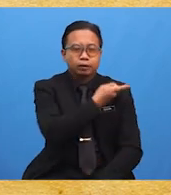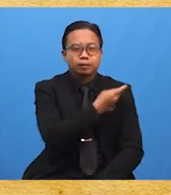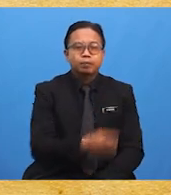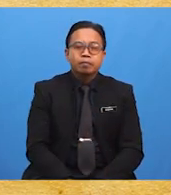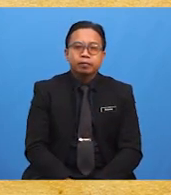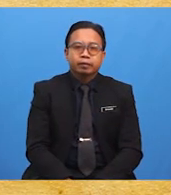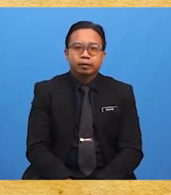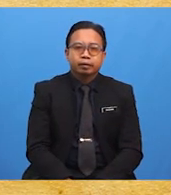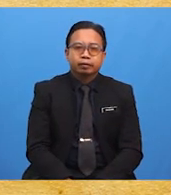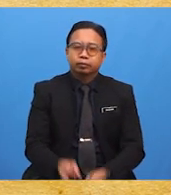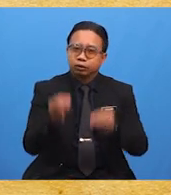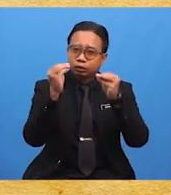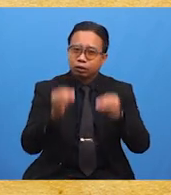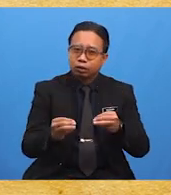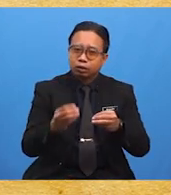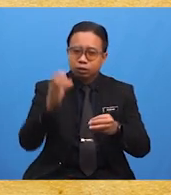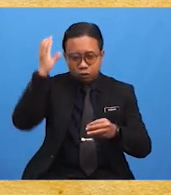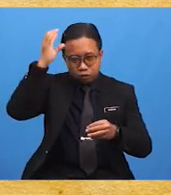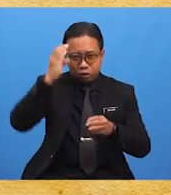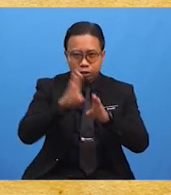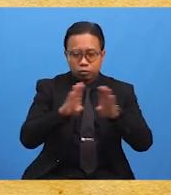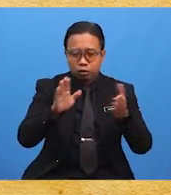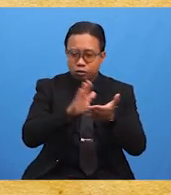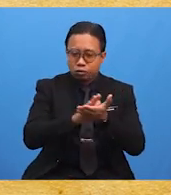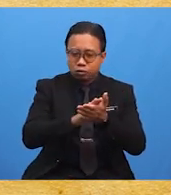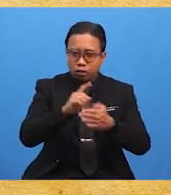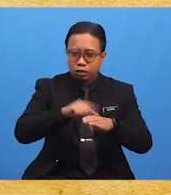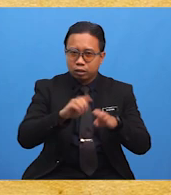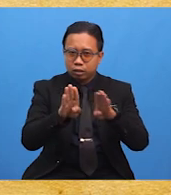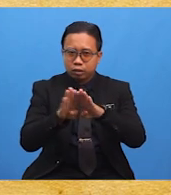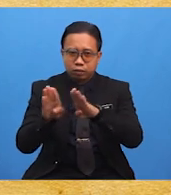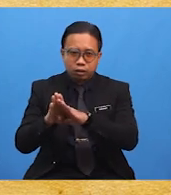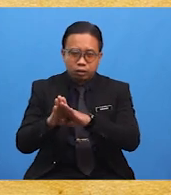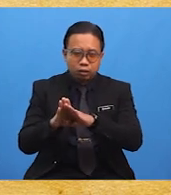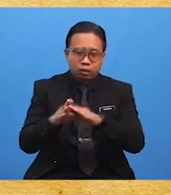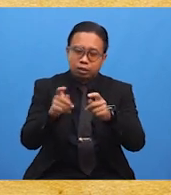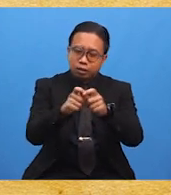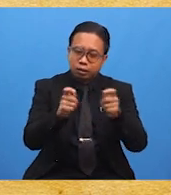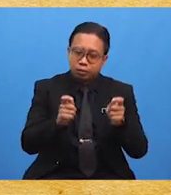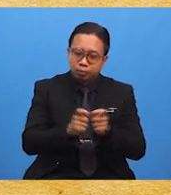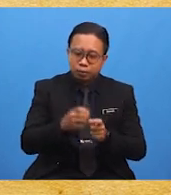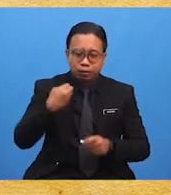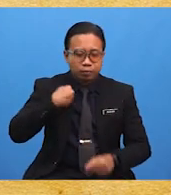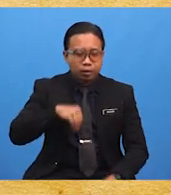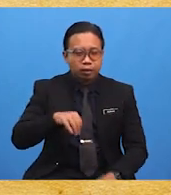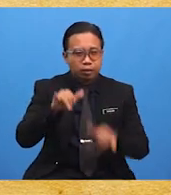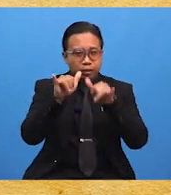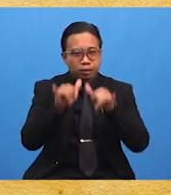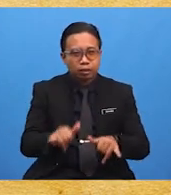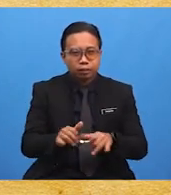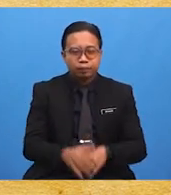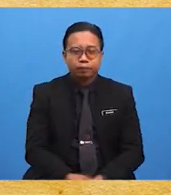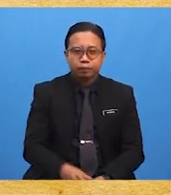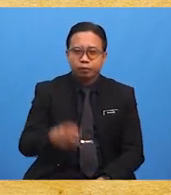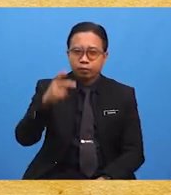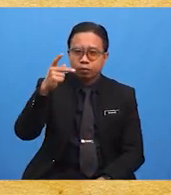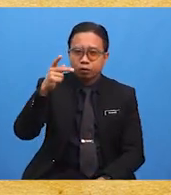masyarakat Cina membuka sekolah di bandar atau tempat mereka tinggal. Kurikulum yang digunakan adalah